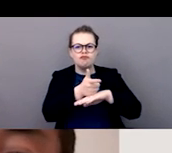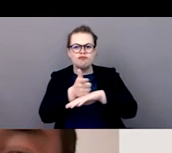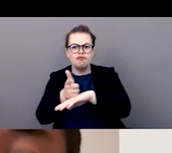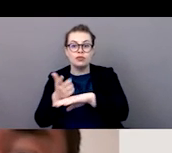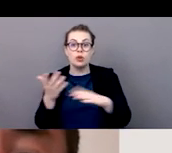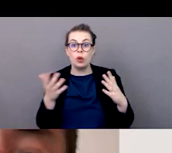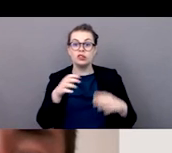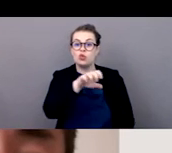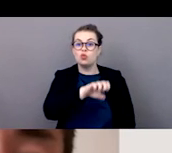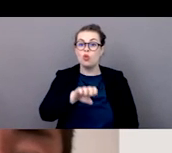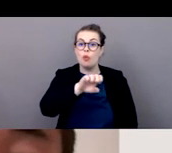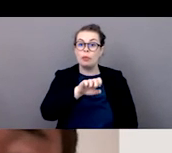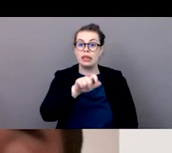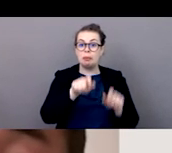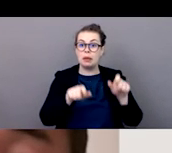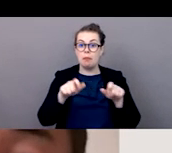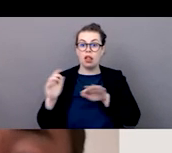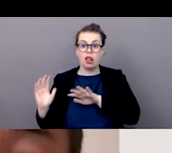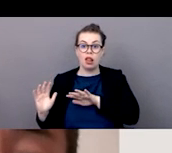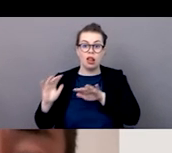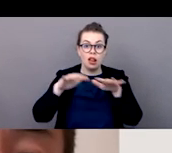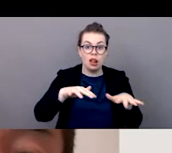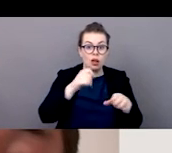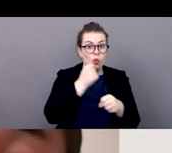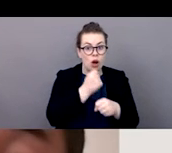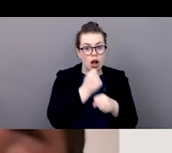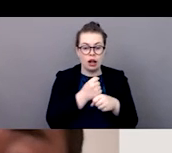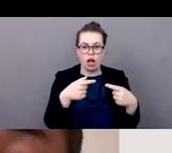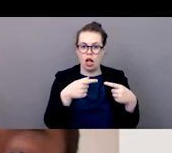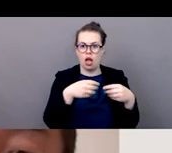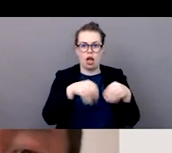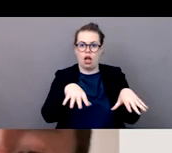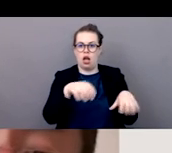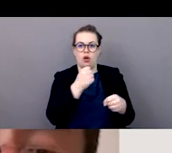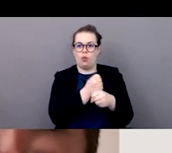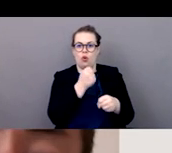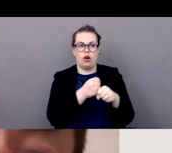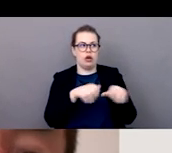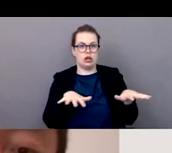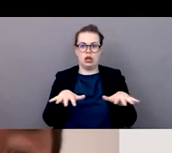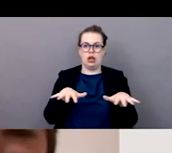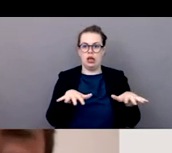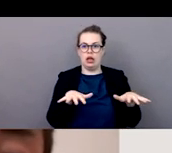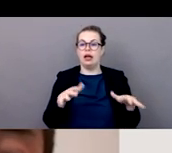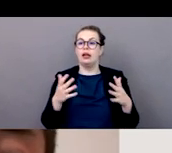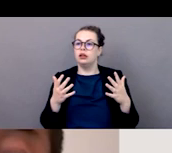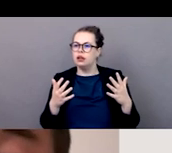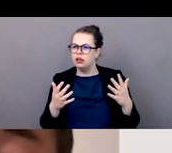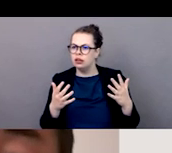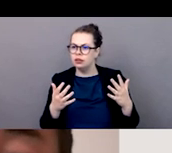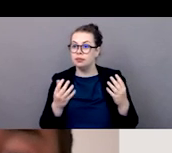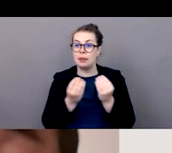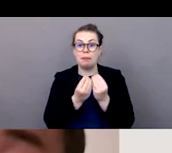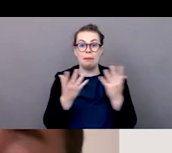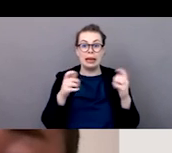concerne les travailleurs de l'Europe de l'Est qui ont perdu aussi leurs emplois dans les entreprises qui s'entendront